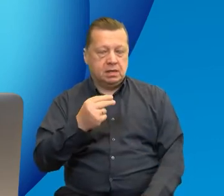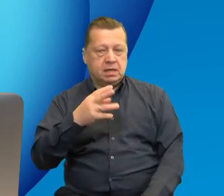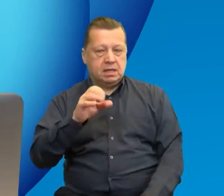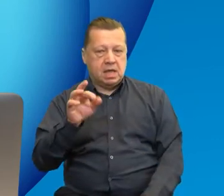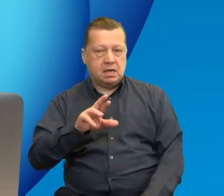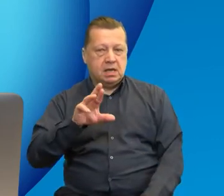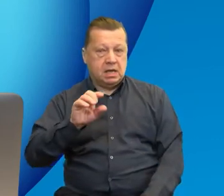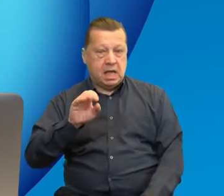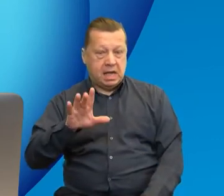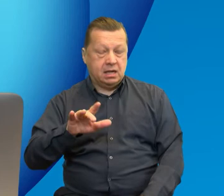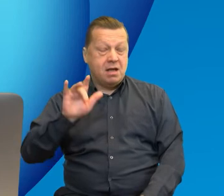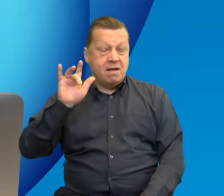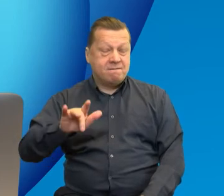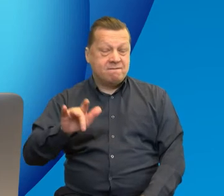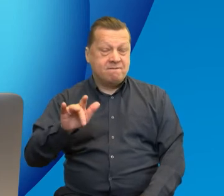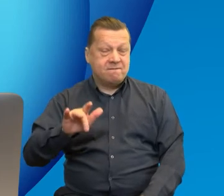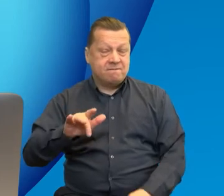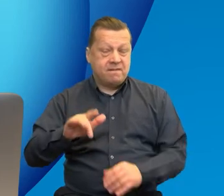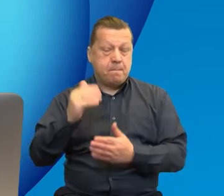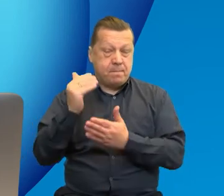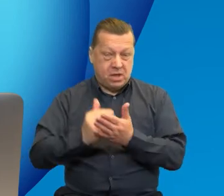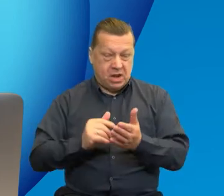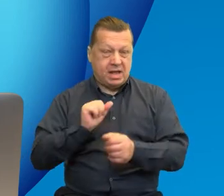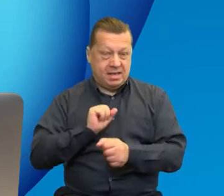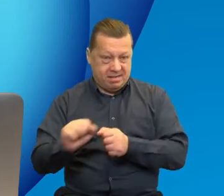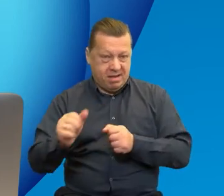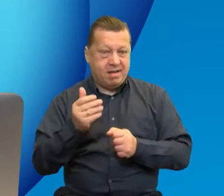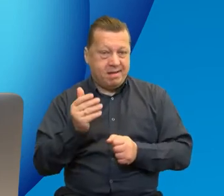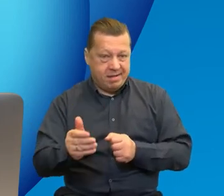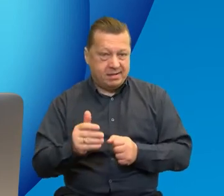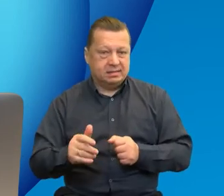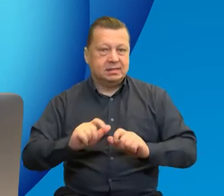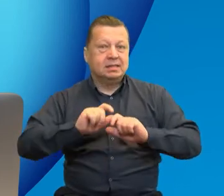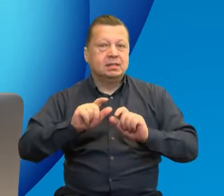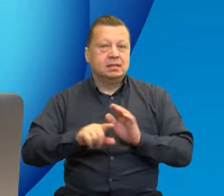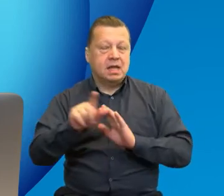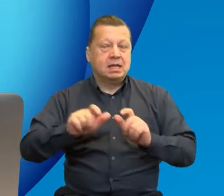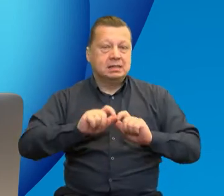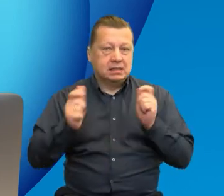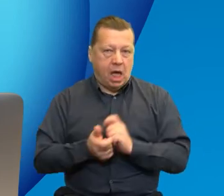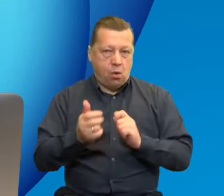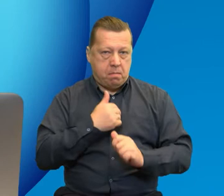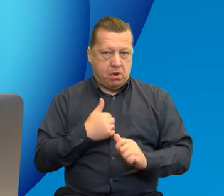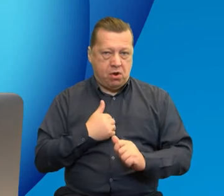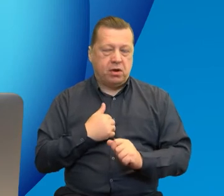programy, które dedykowane są i obejmują całą Polskę,